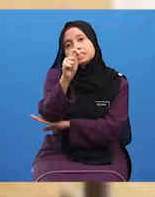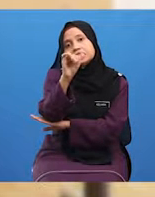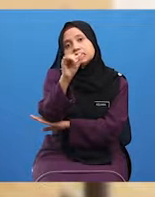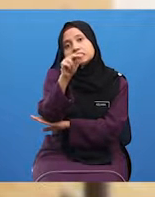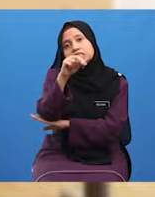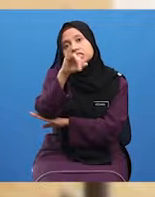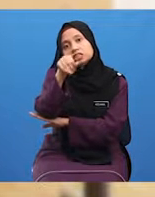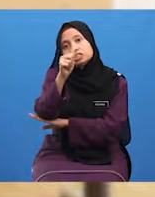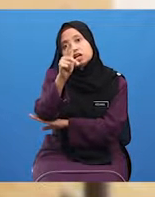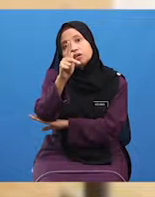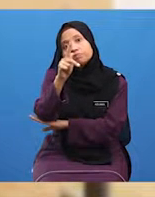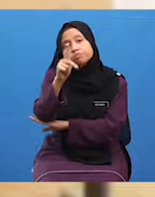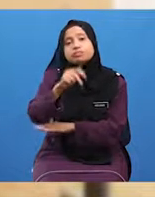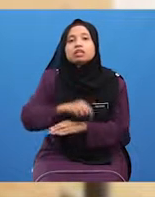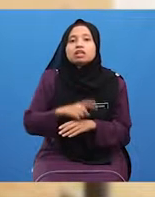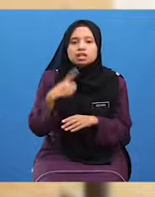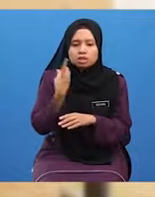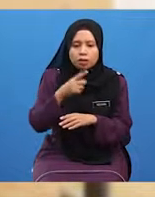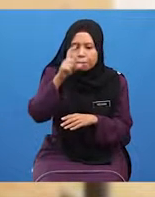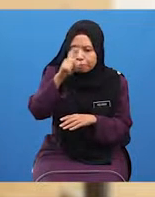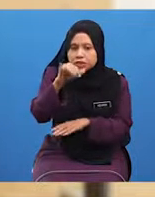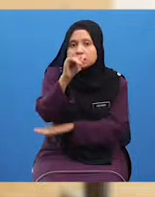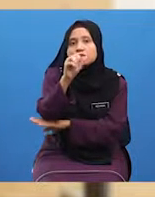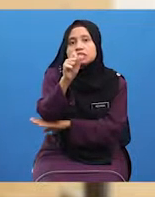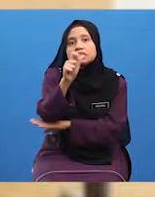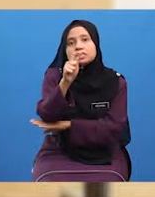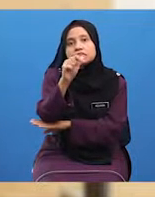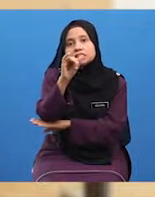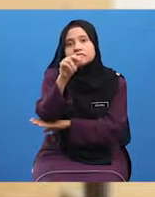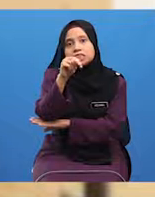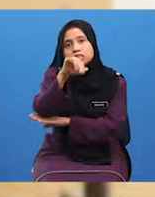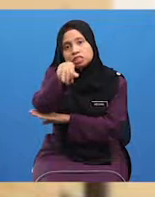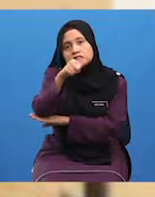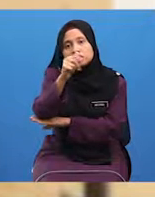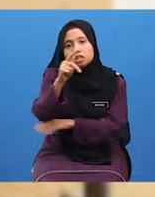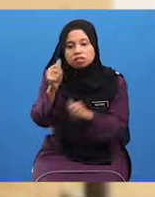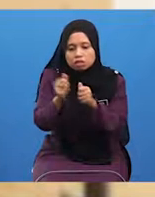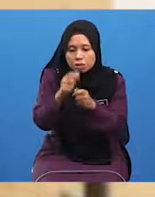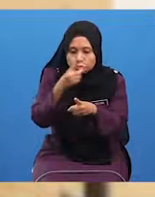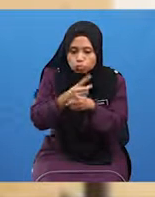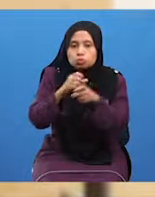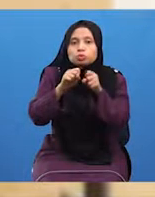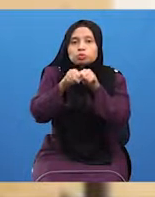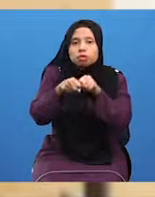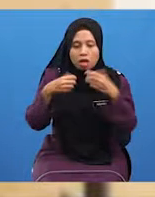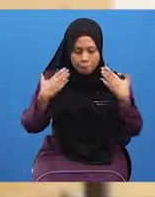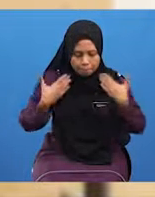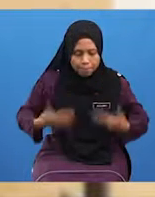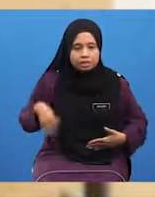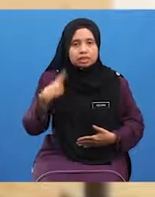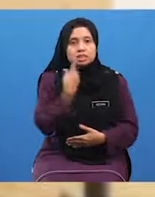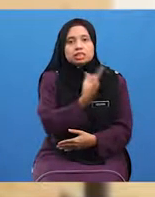Kita disuruh beristinjak dengan cara yang betul Supaya badan kita